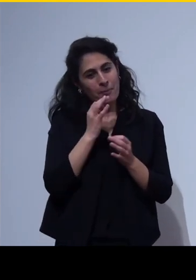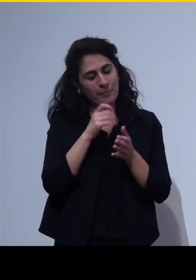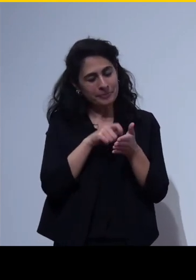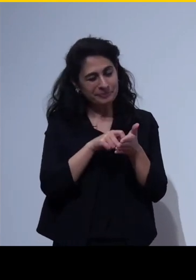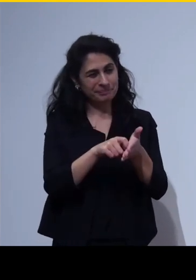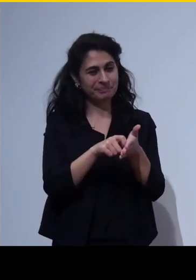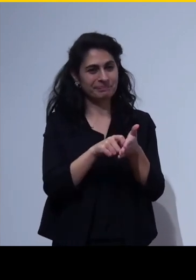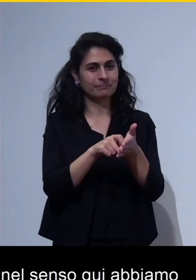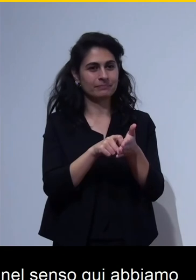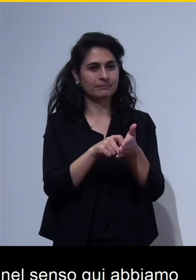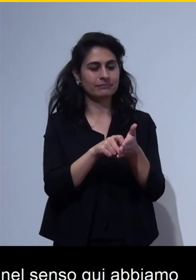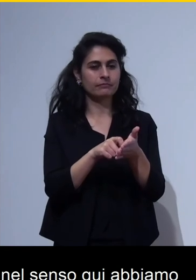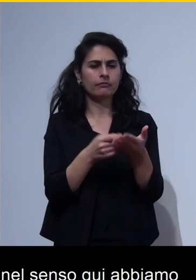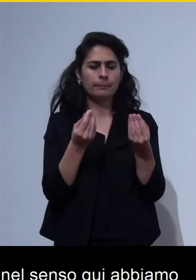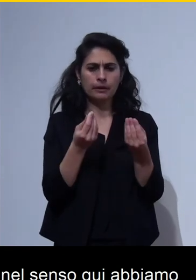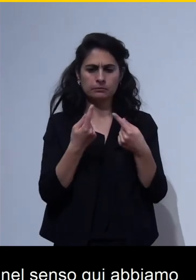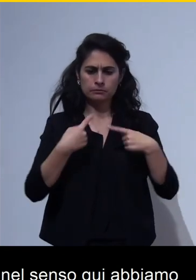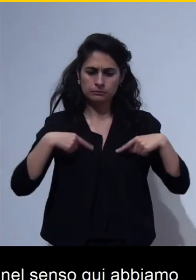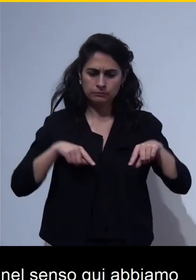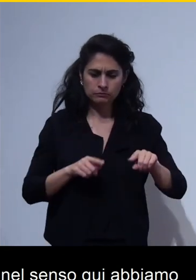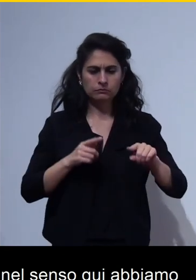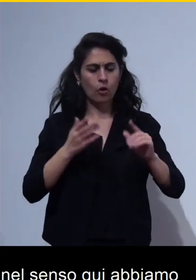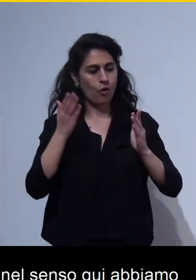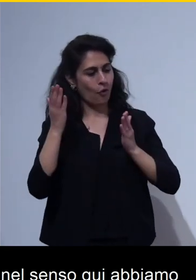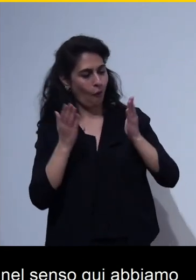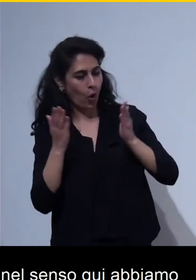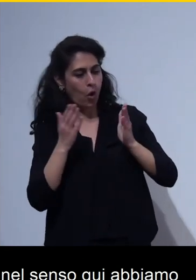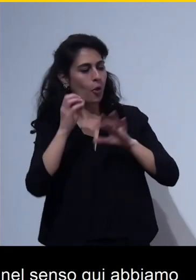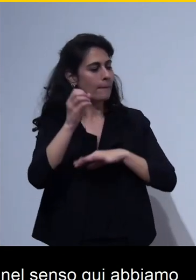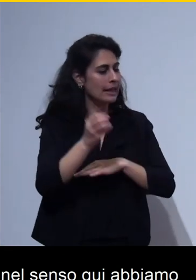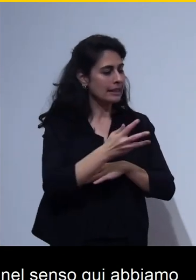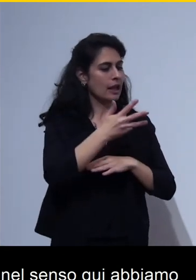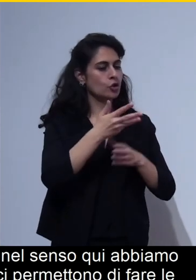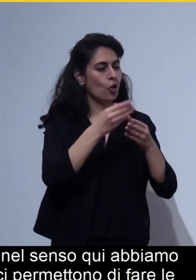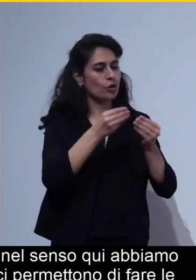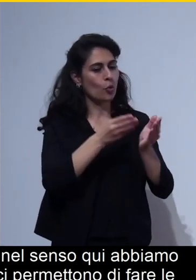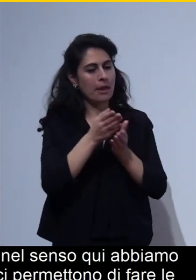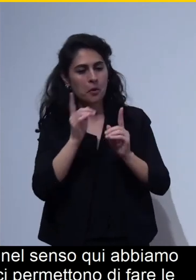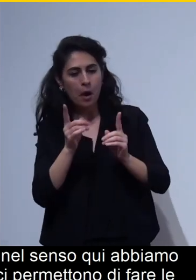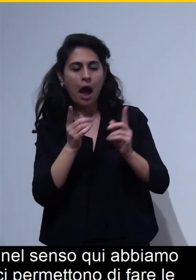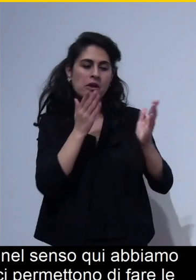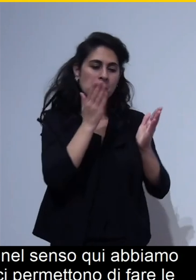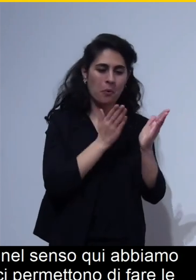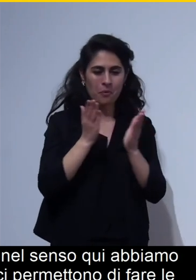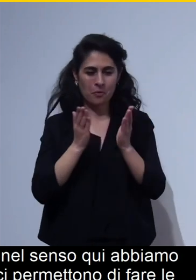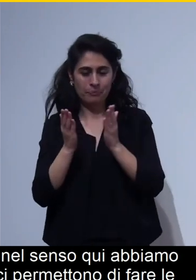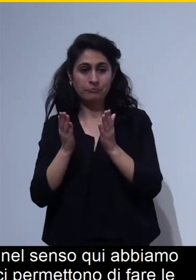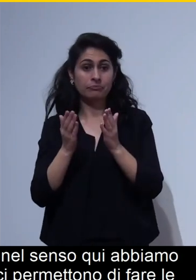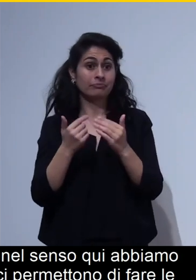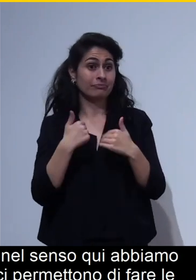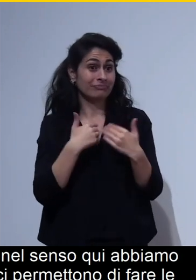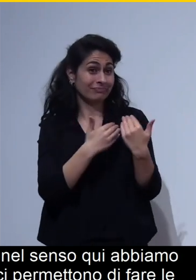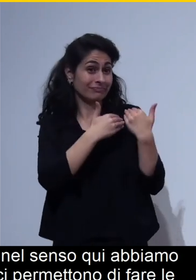bellissimo confronto degli strumenti che ci permettono di fare le presentazioni io mi occupo dell'accessibilità del